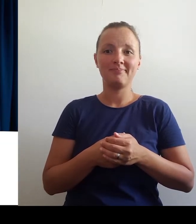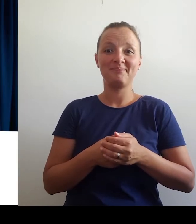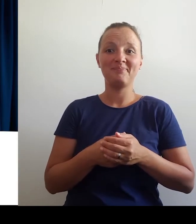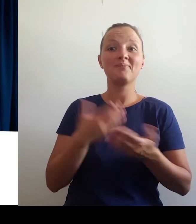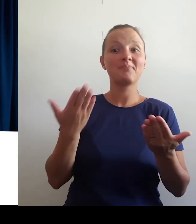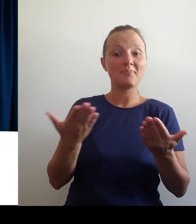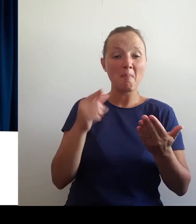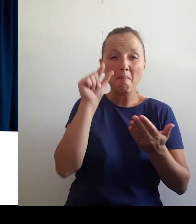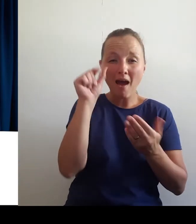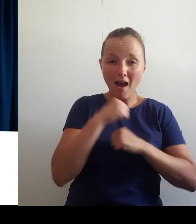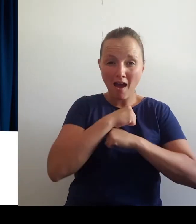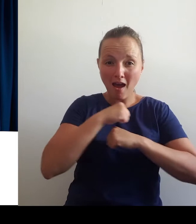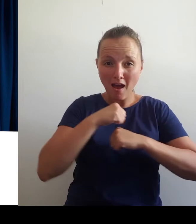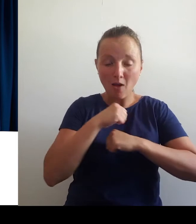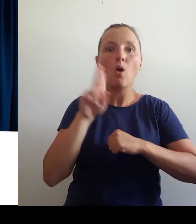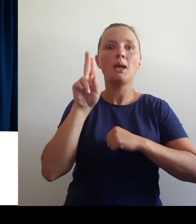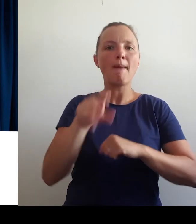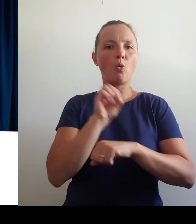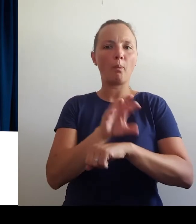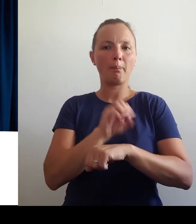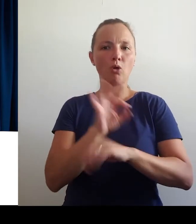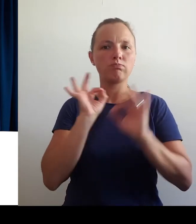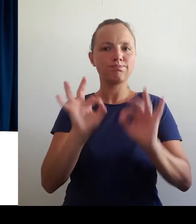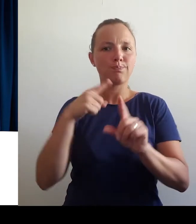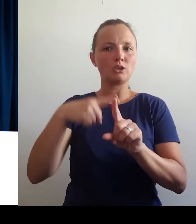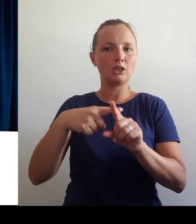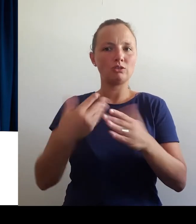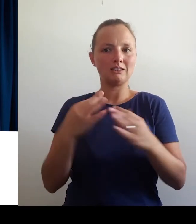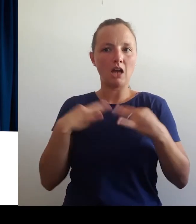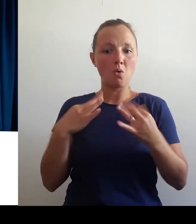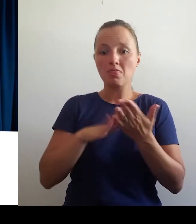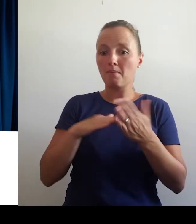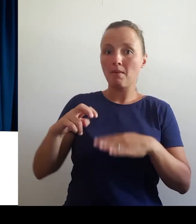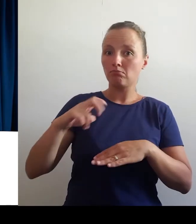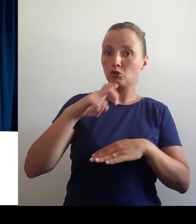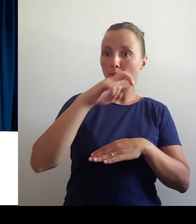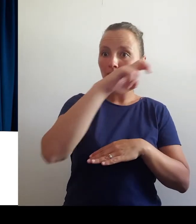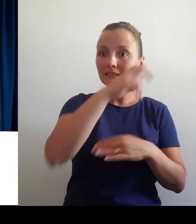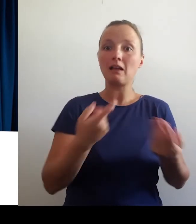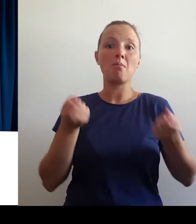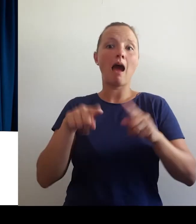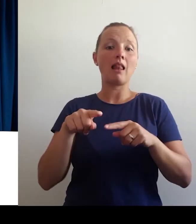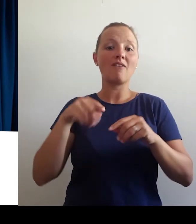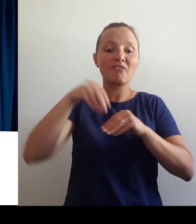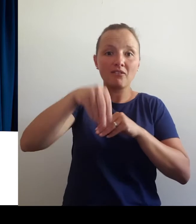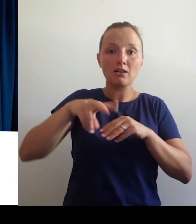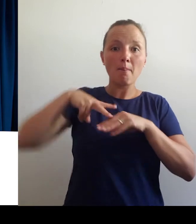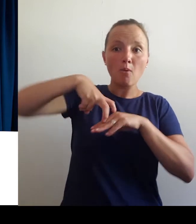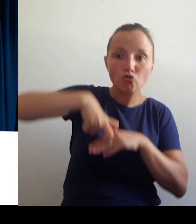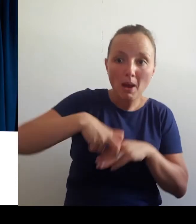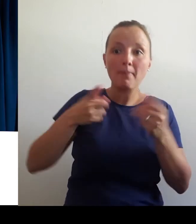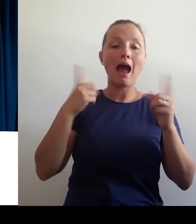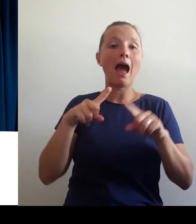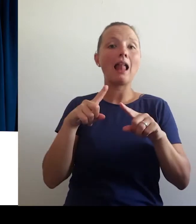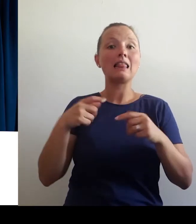Po drugi strani pa ima že zelo malo vadbe merljive korisne učinke za zdravje. Šteje že vsaka hoje po stopnicah, vsak počep pri